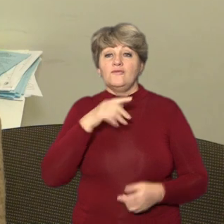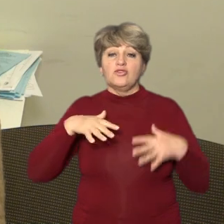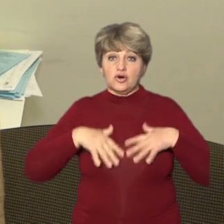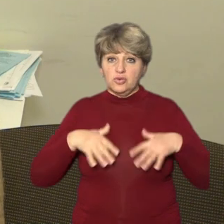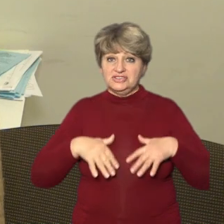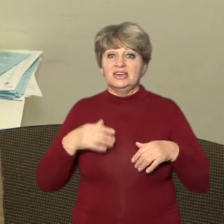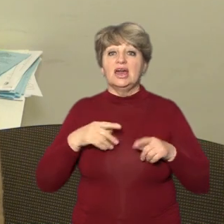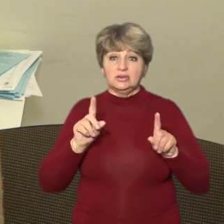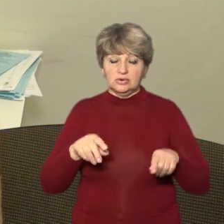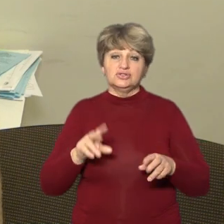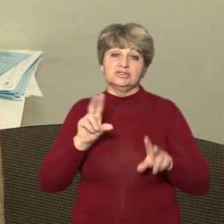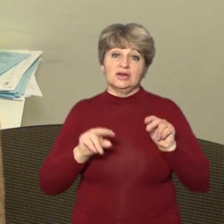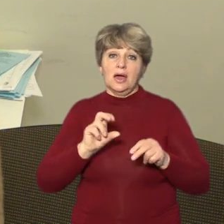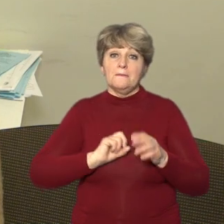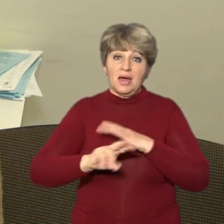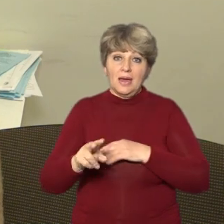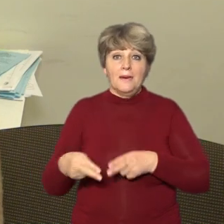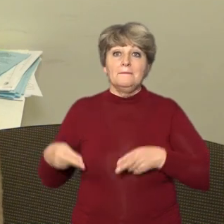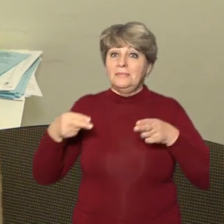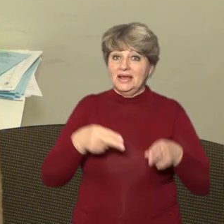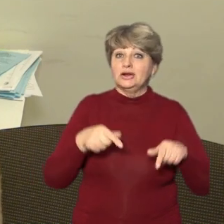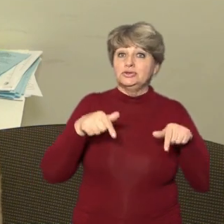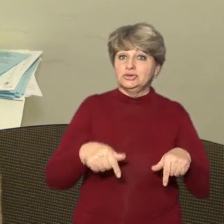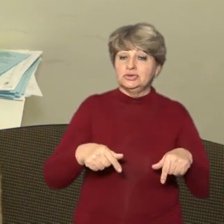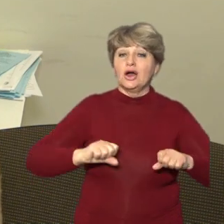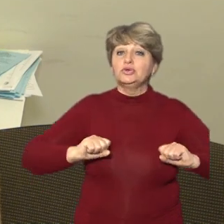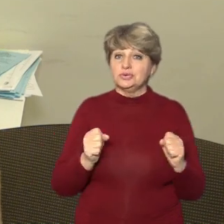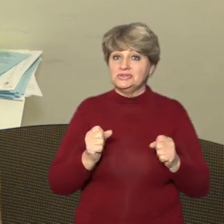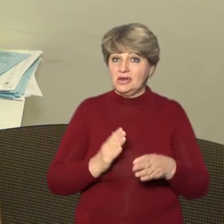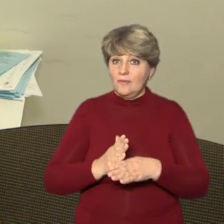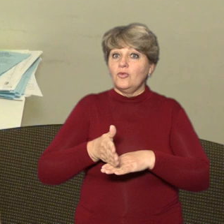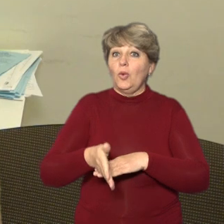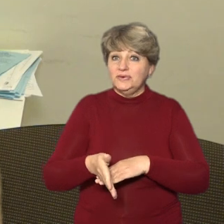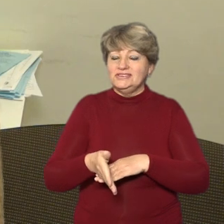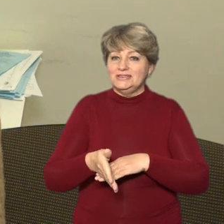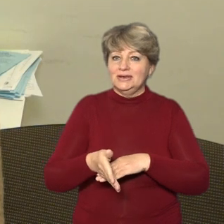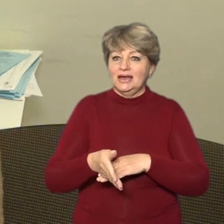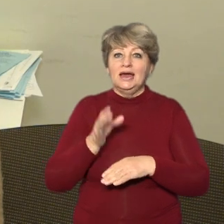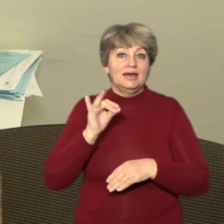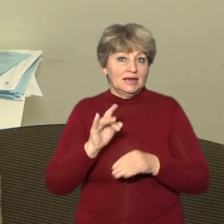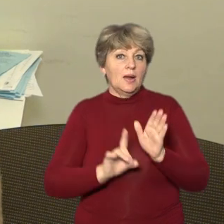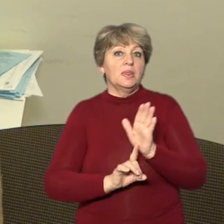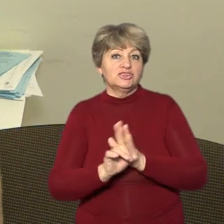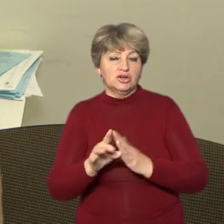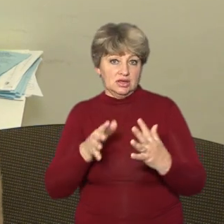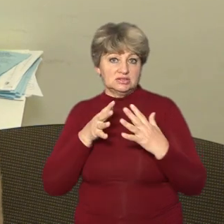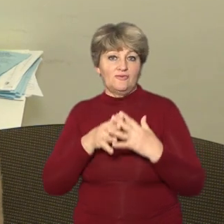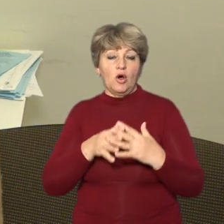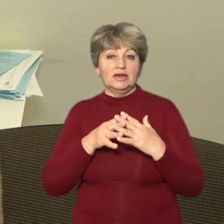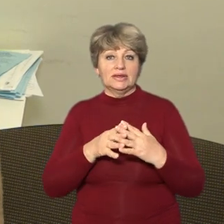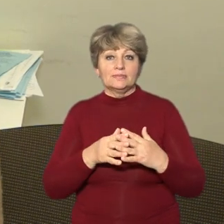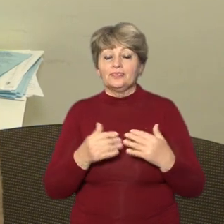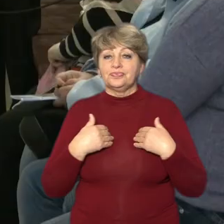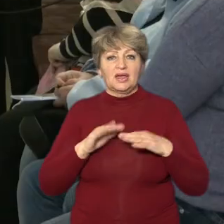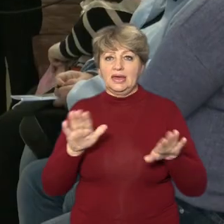біженька в Грузії. Приїхала сюди, до друзів, гості. І почалась війна. Я